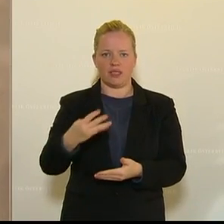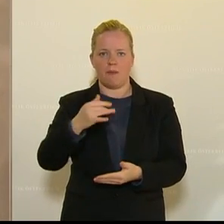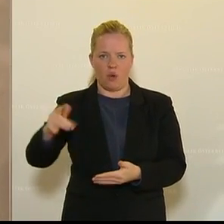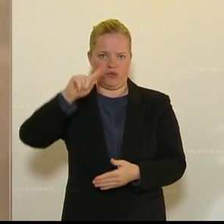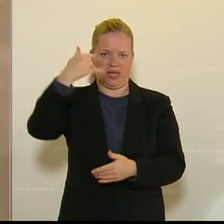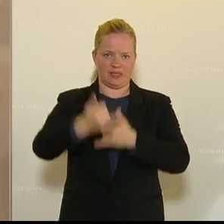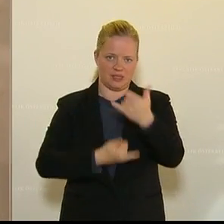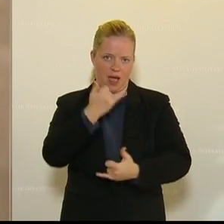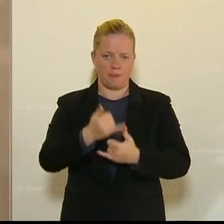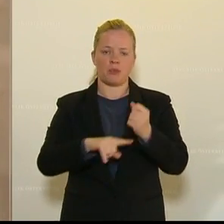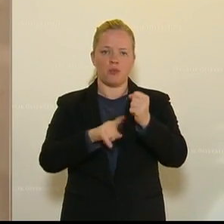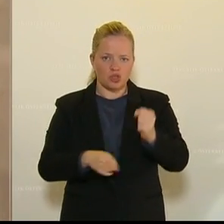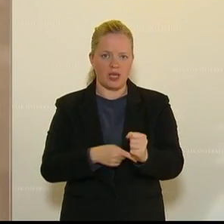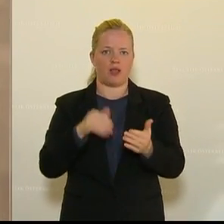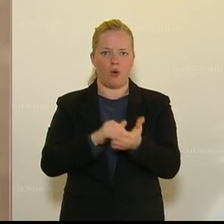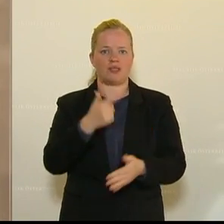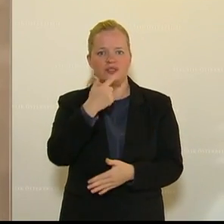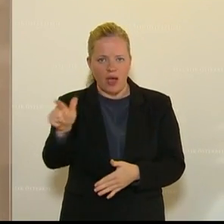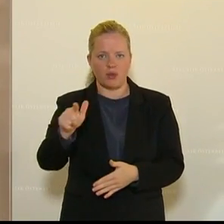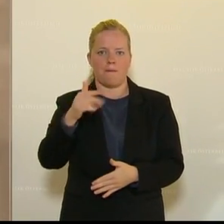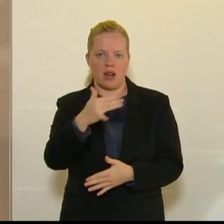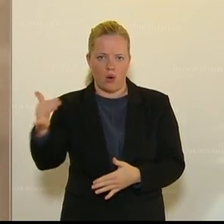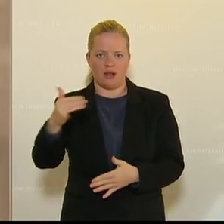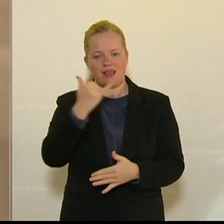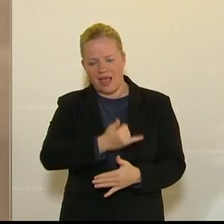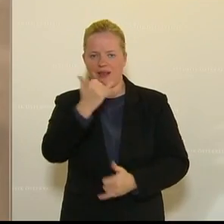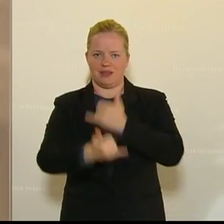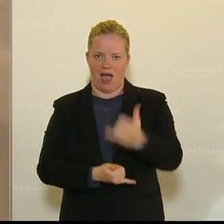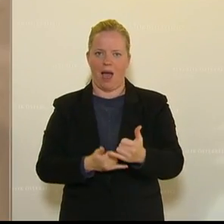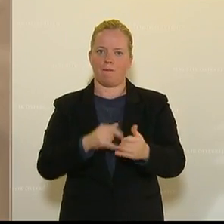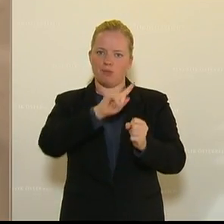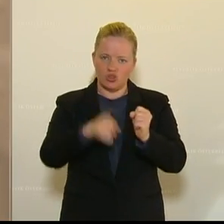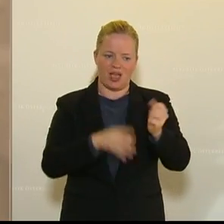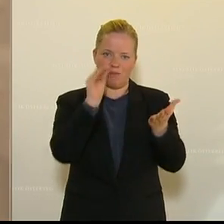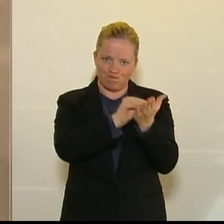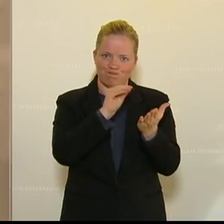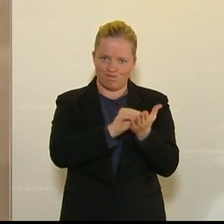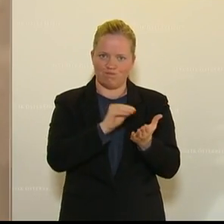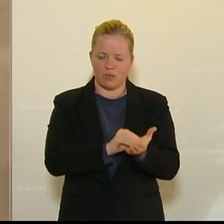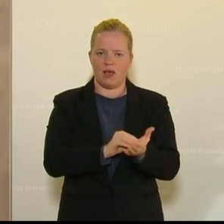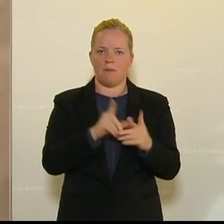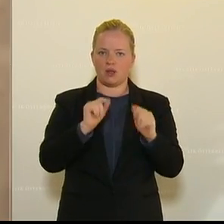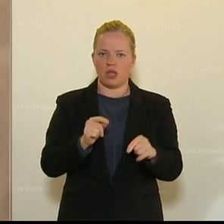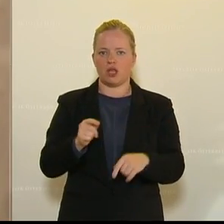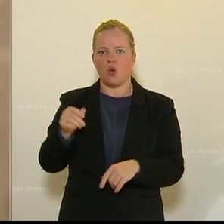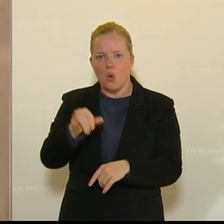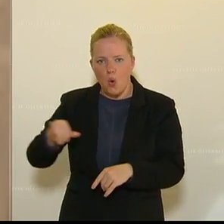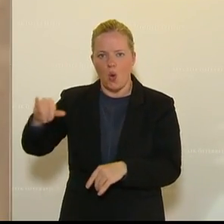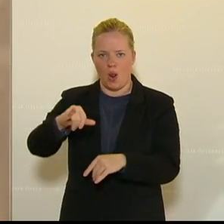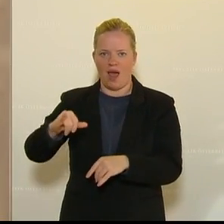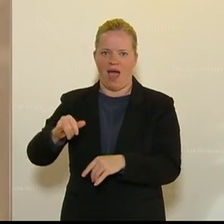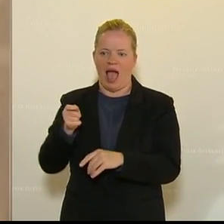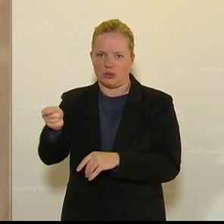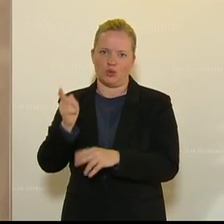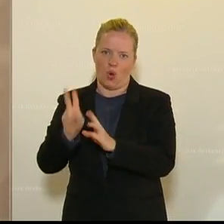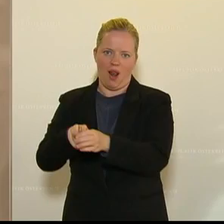und im Budget fahrt weitere 200 Millionen dann pro Jahr veranschlagt, damit man raus aus diesen Ölheizungen kommt.